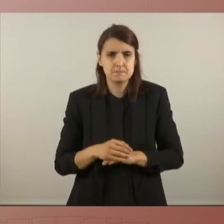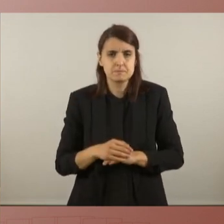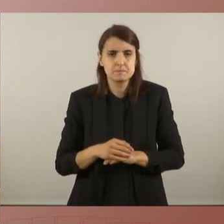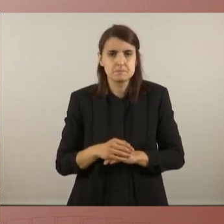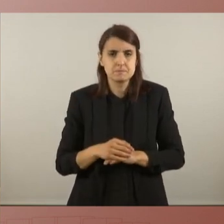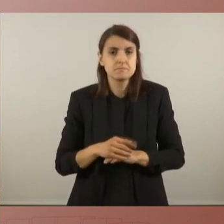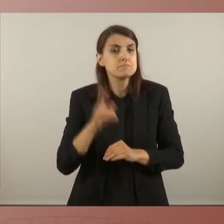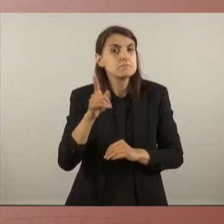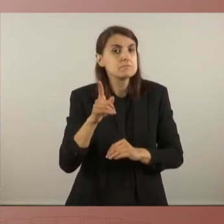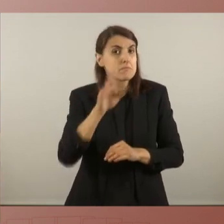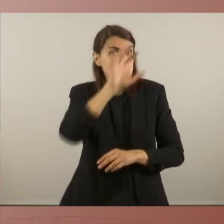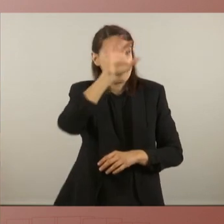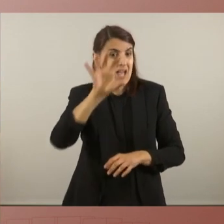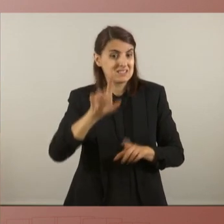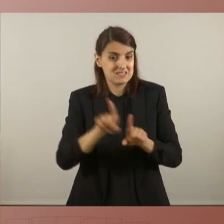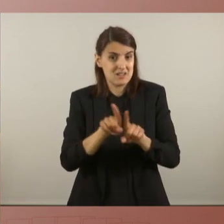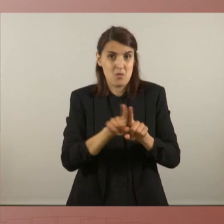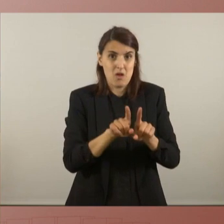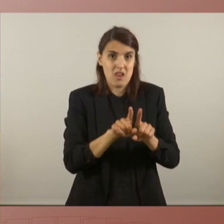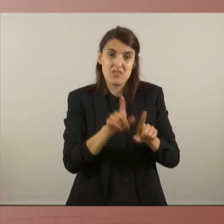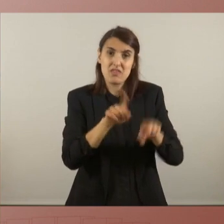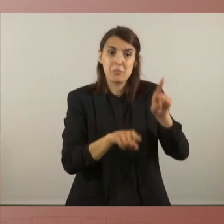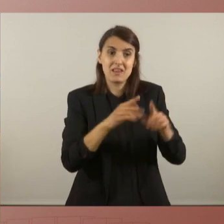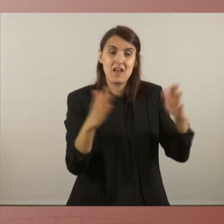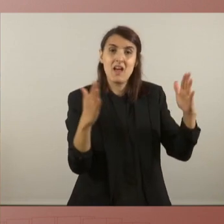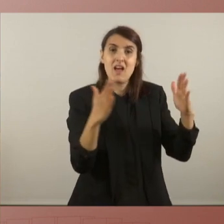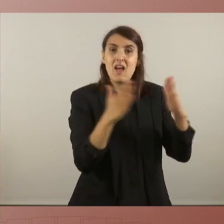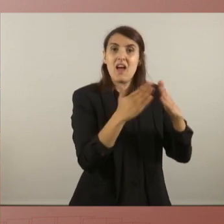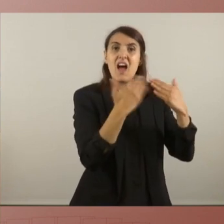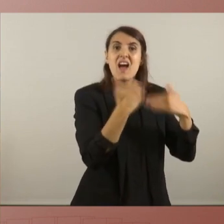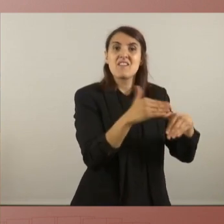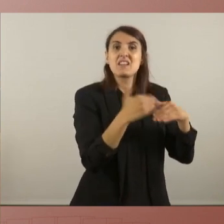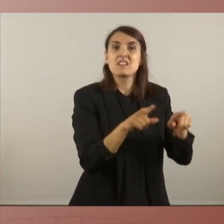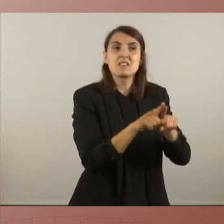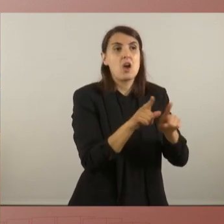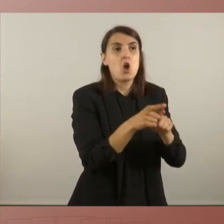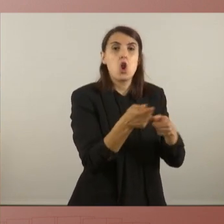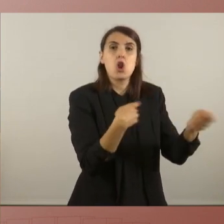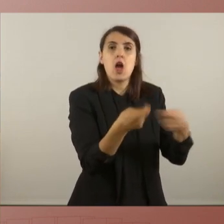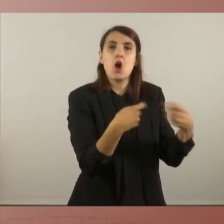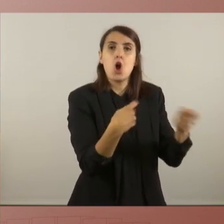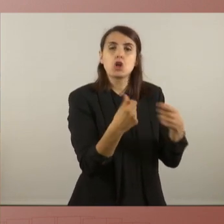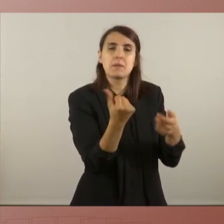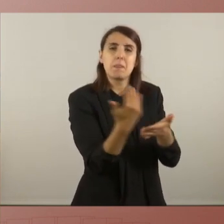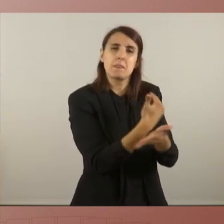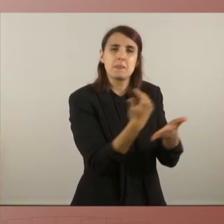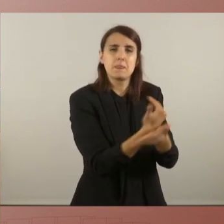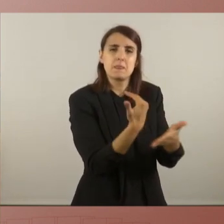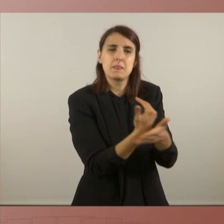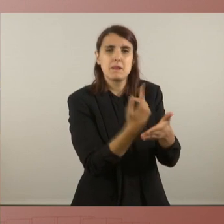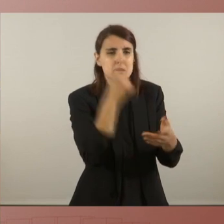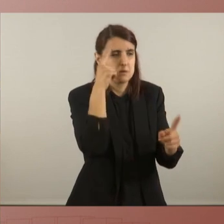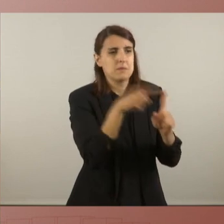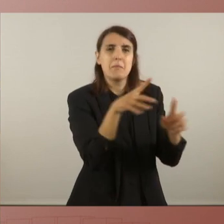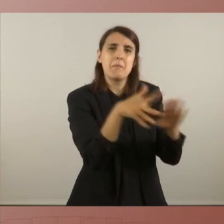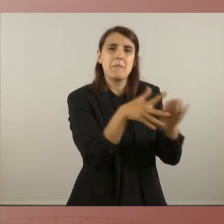país ni les mateixes vides si afrontem l'habitatge com un negoci lucratiu que protegeix els interessos dels bancs i dels grans